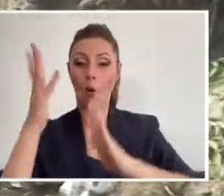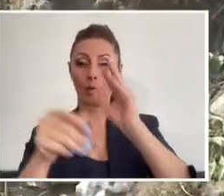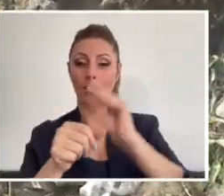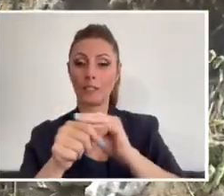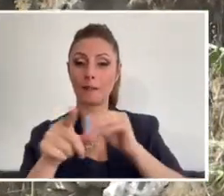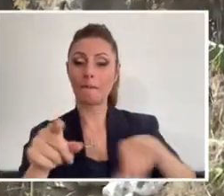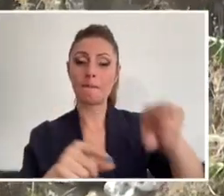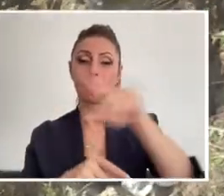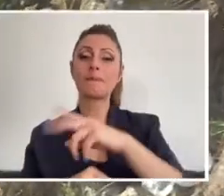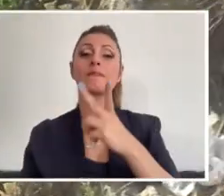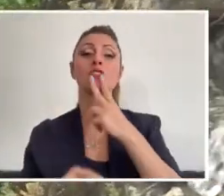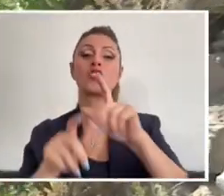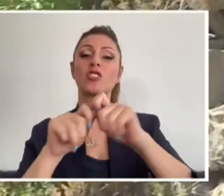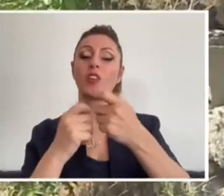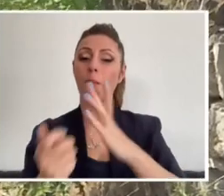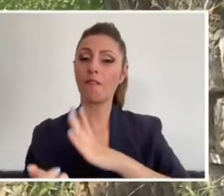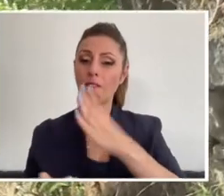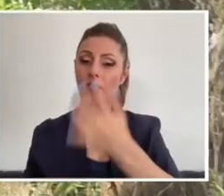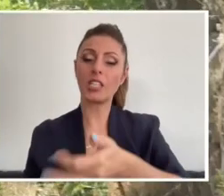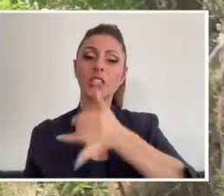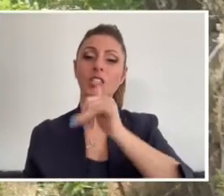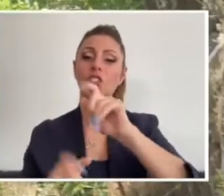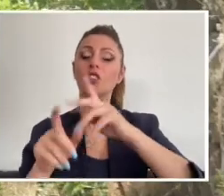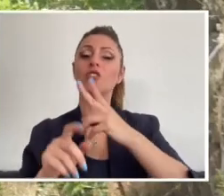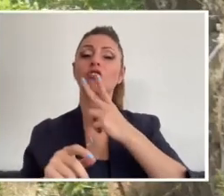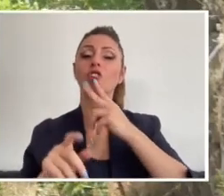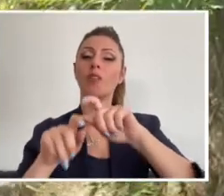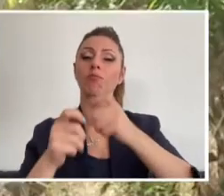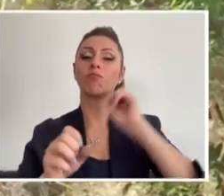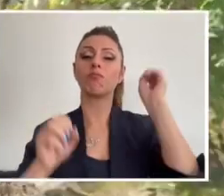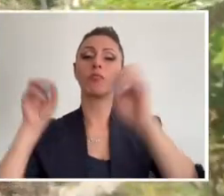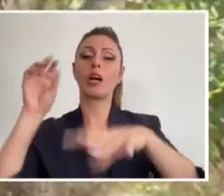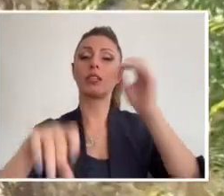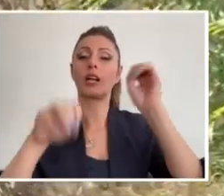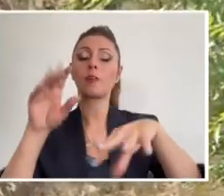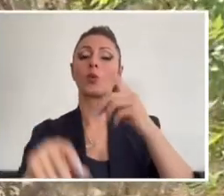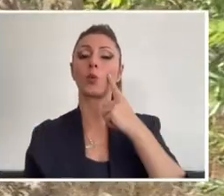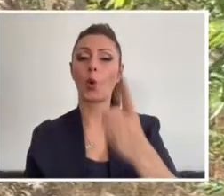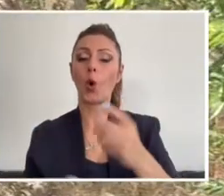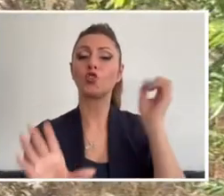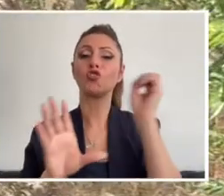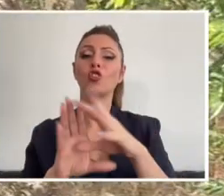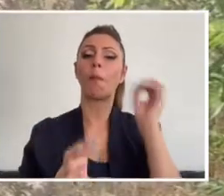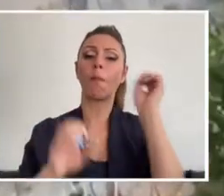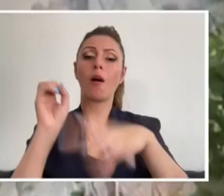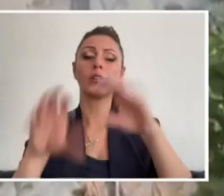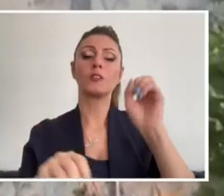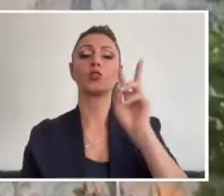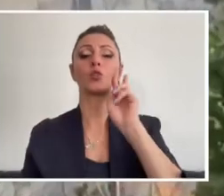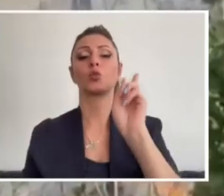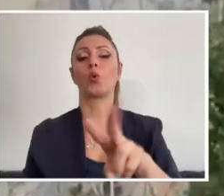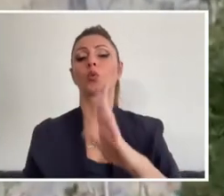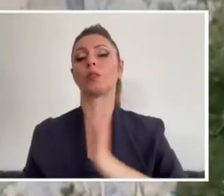şişe kırığı, yine içki şişelerin gelişigüzel atıldığını, çöplerin gelişigüzel bırakıldığını özellik.